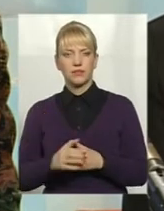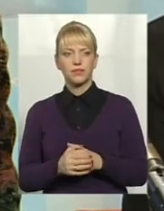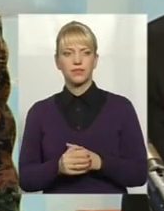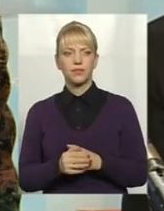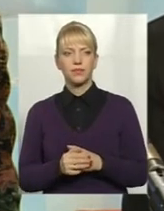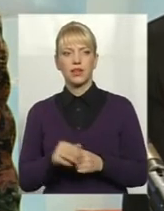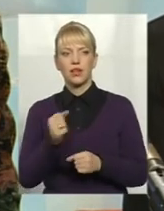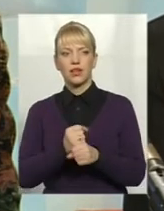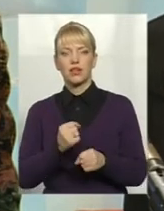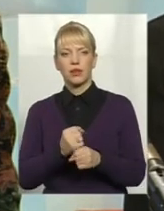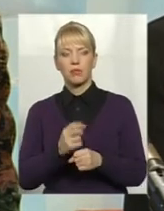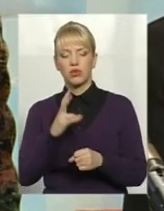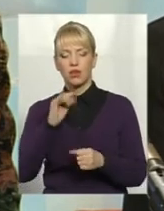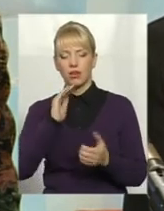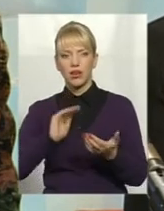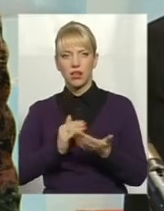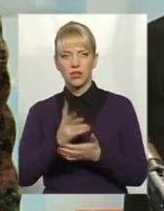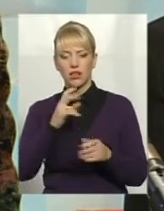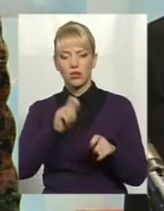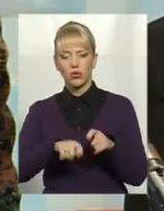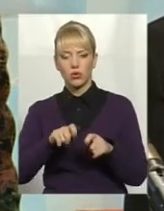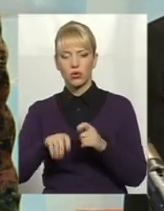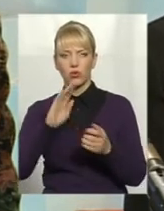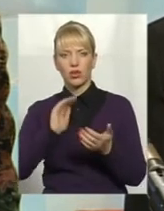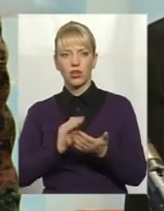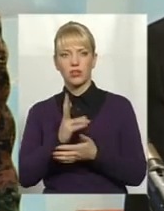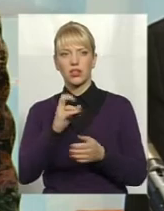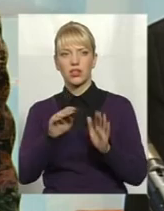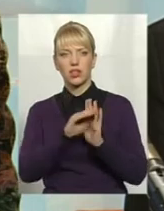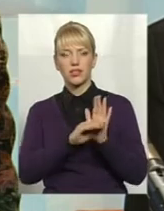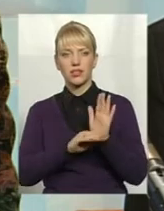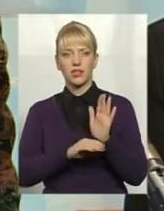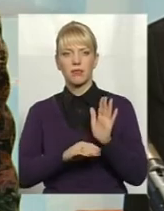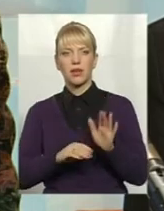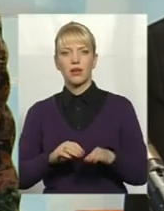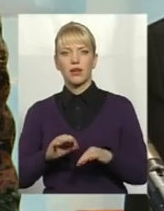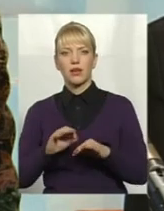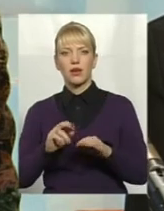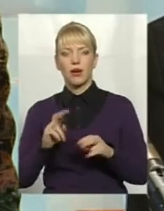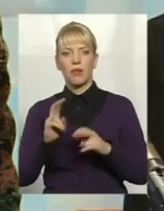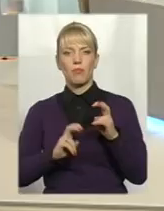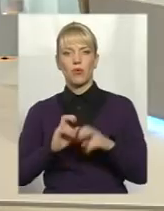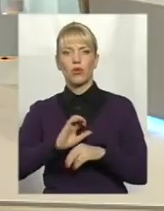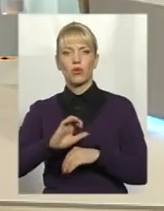Робляємо над качіством, над контролемі качіства, над системами производства, які